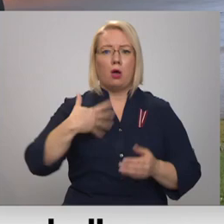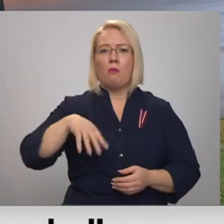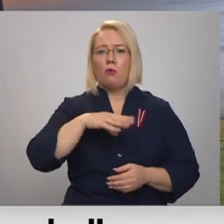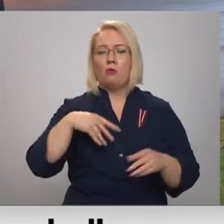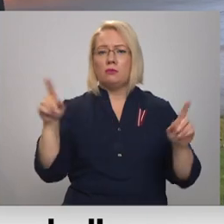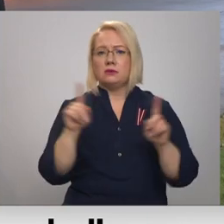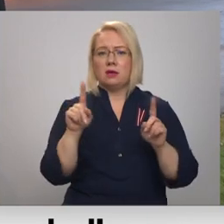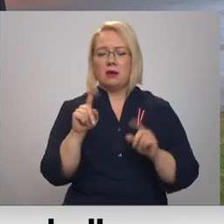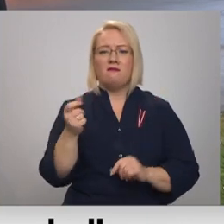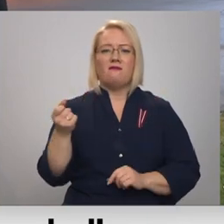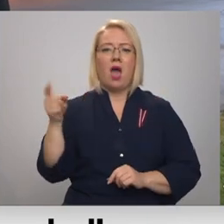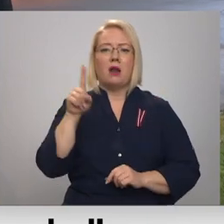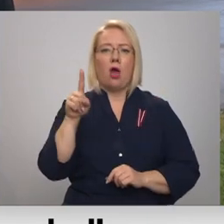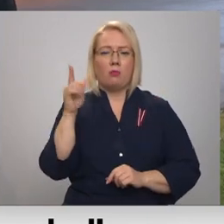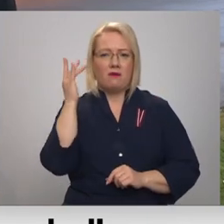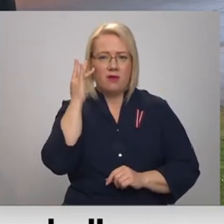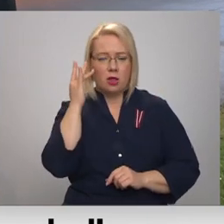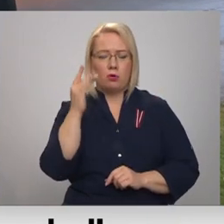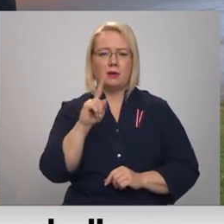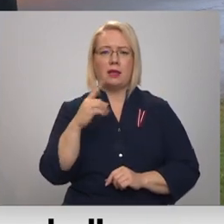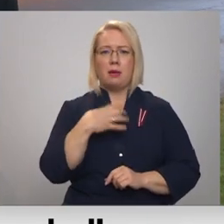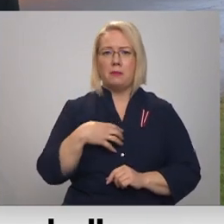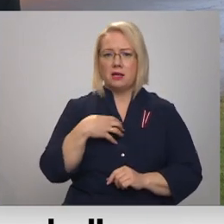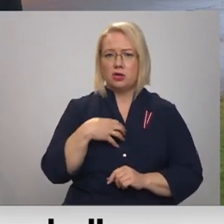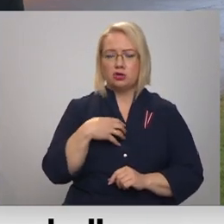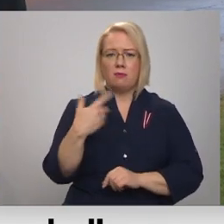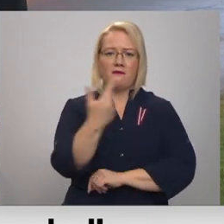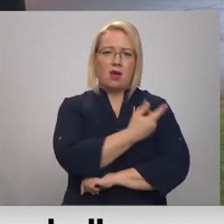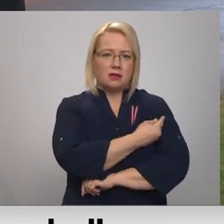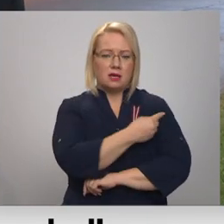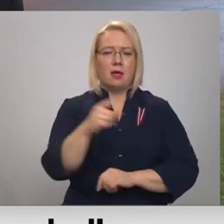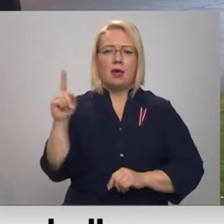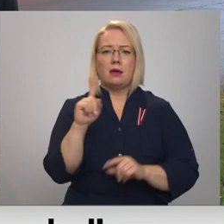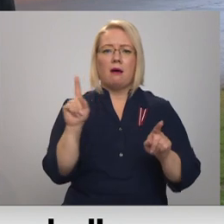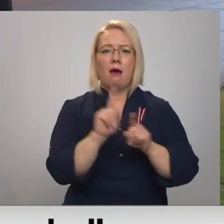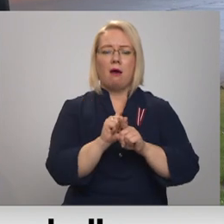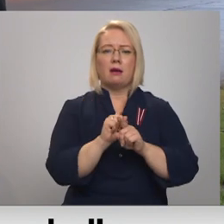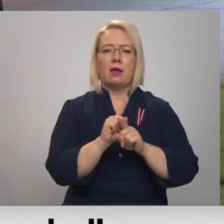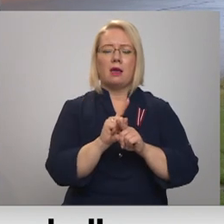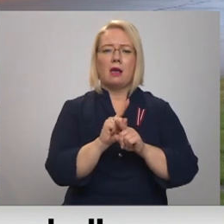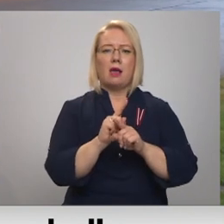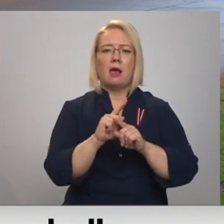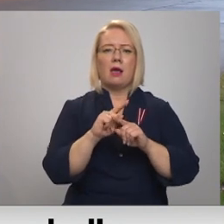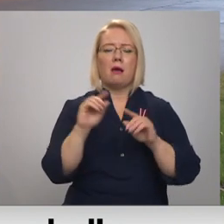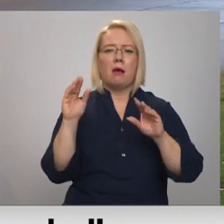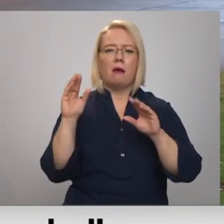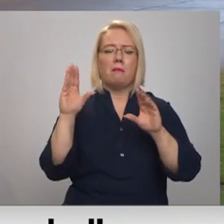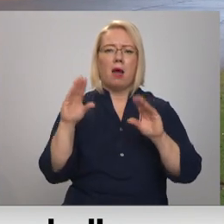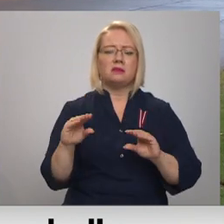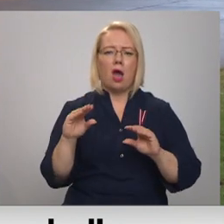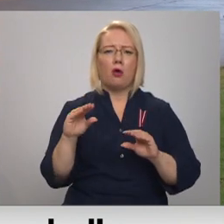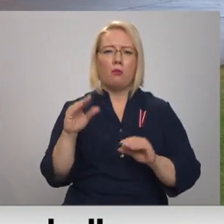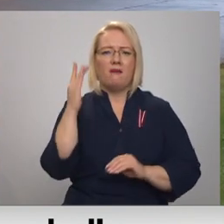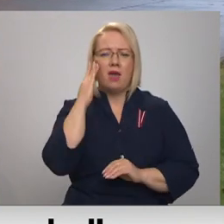vairākuma viedoklis, kad ir nepieciešama vakcinācija, ir arī mazākuma viedoklis, ka tā nav